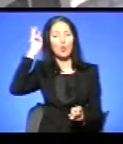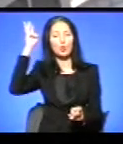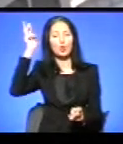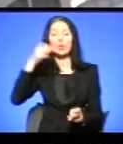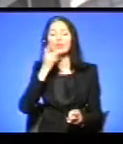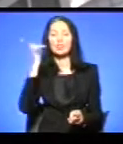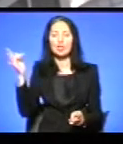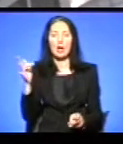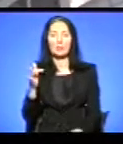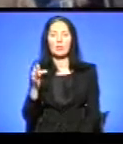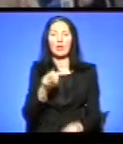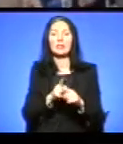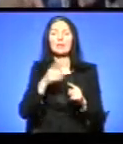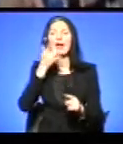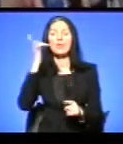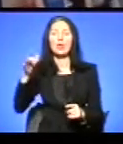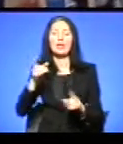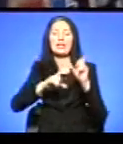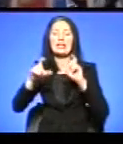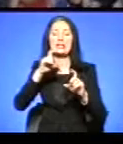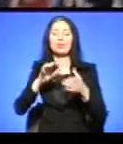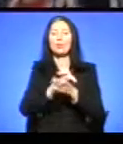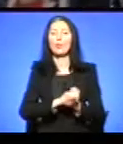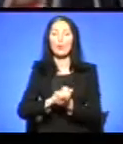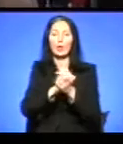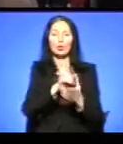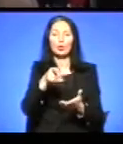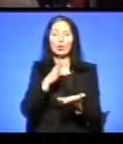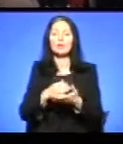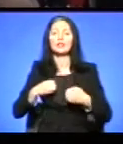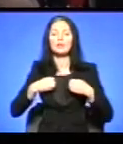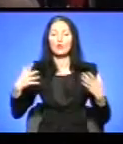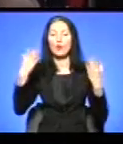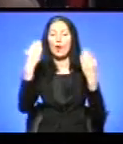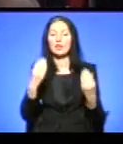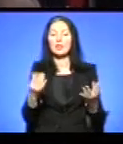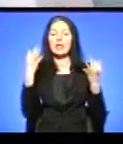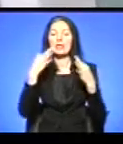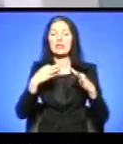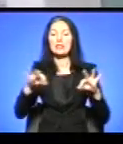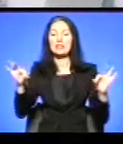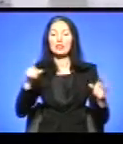Це Американський інститут миру. У ньому відбувається святкування Дня Незалежності України.